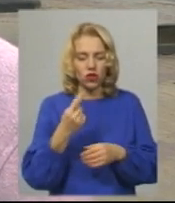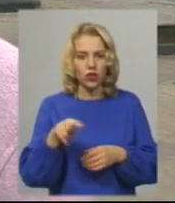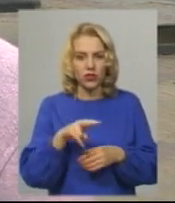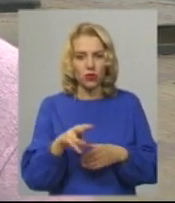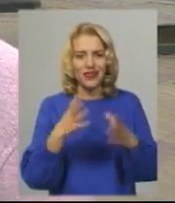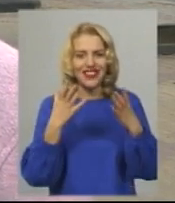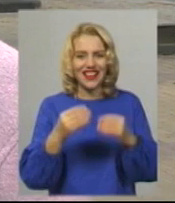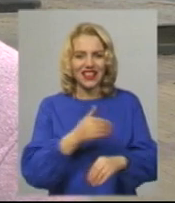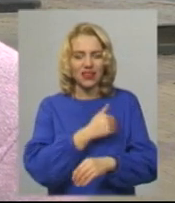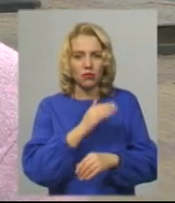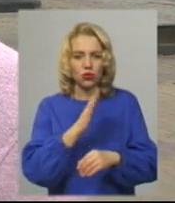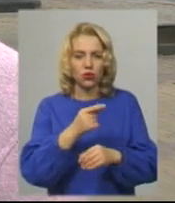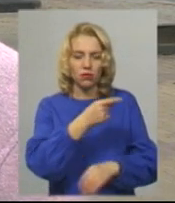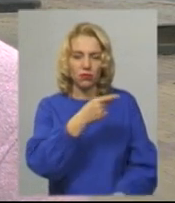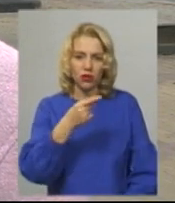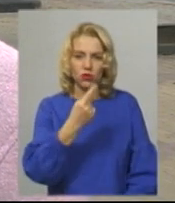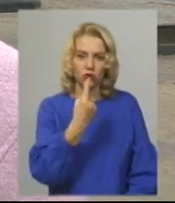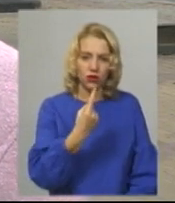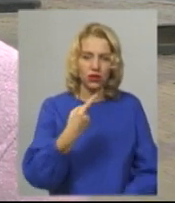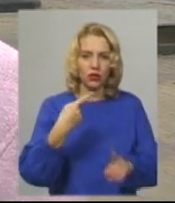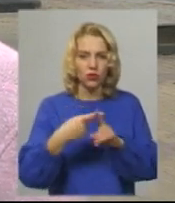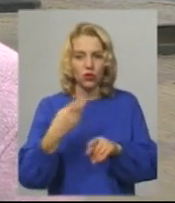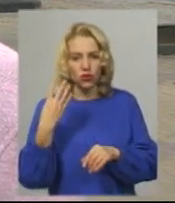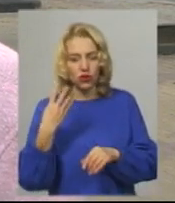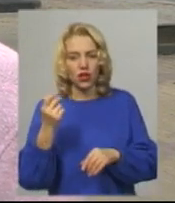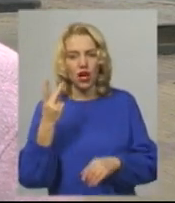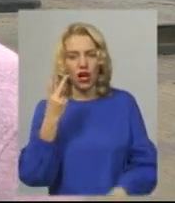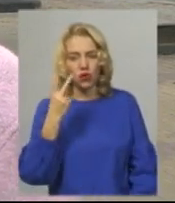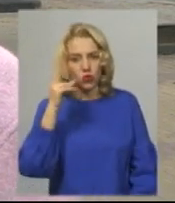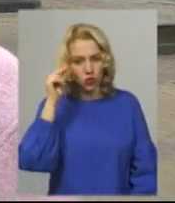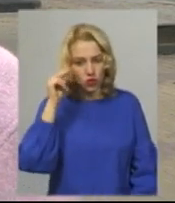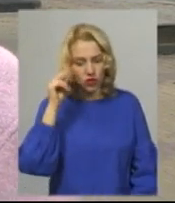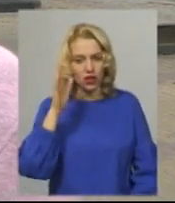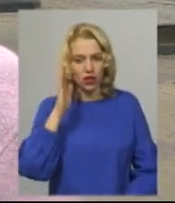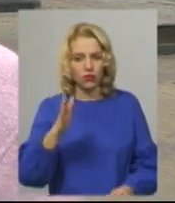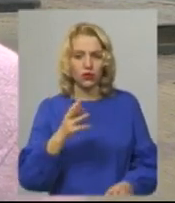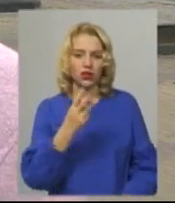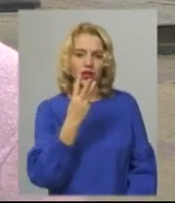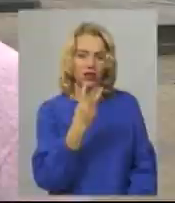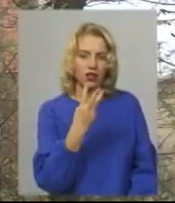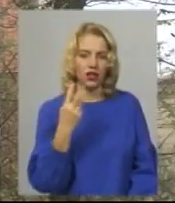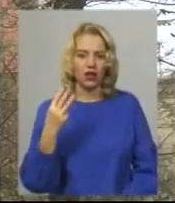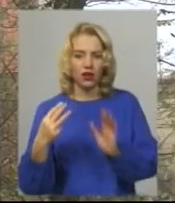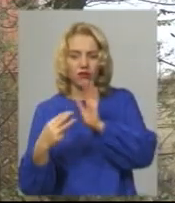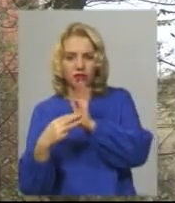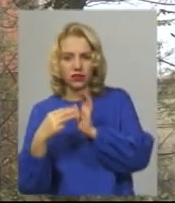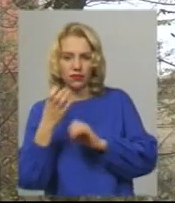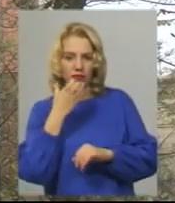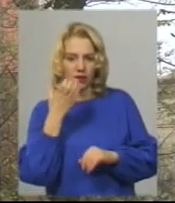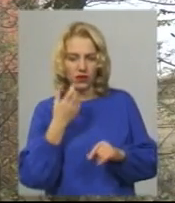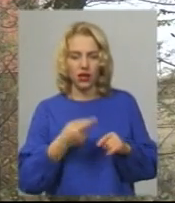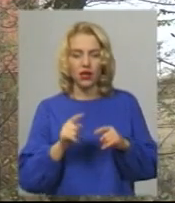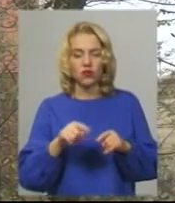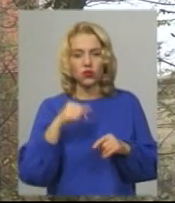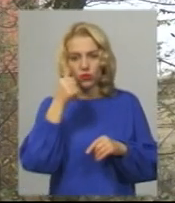до мінус одного плюс чотирьох, а другого числа в день вже становитиме 3,8 градусів тепла. Цього року опалювальний